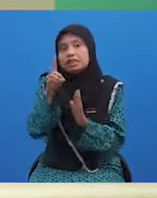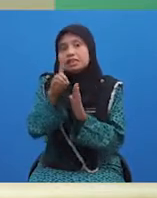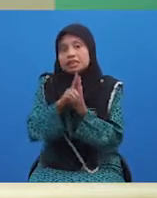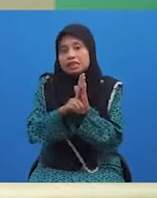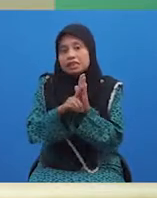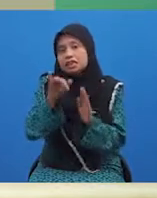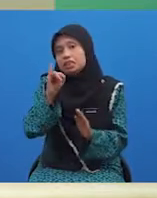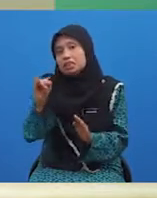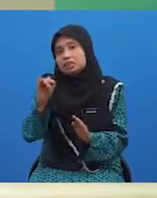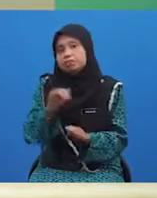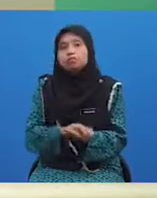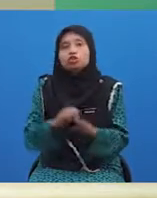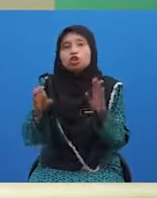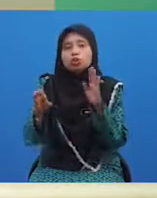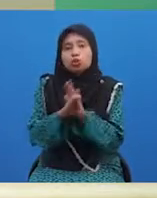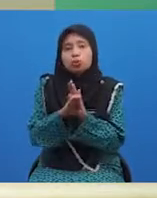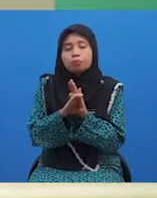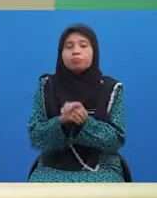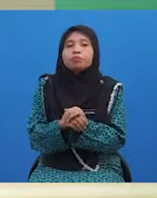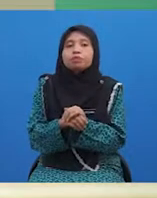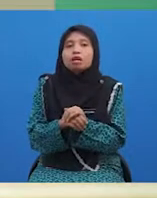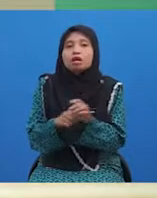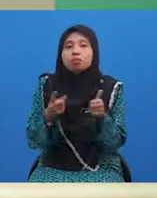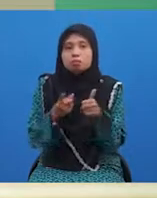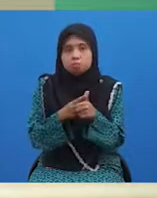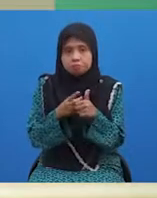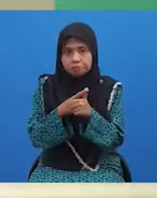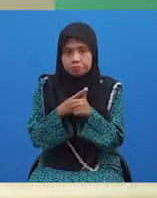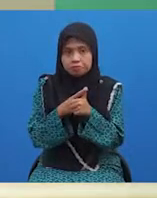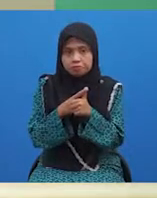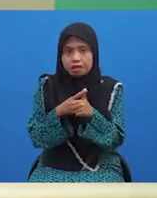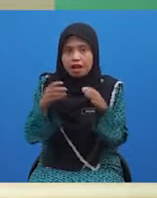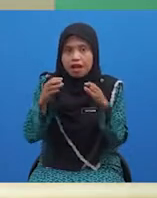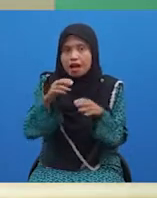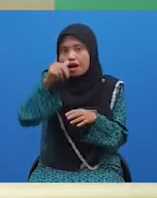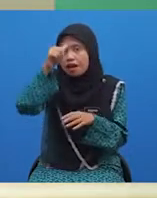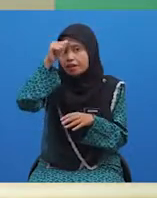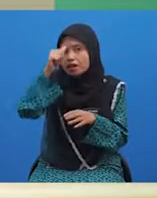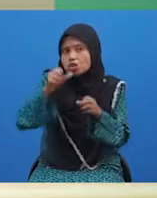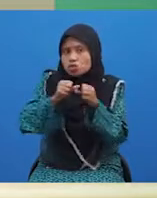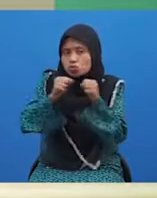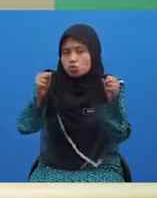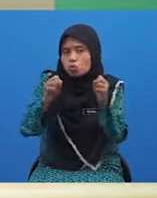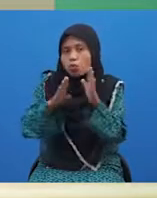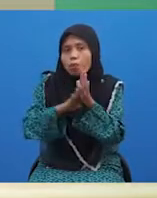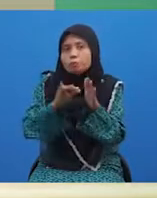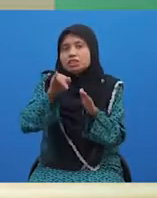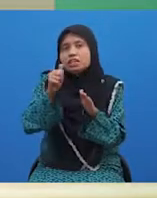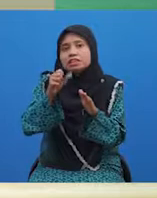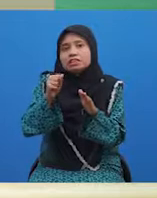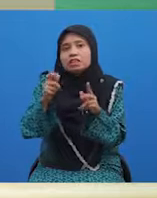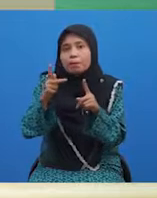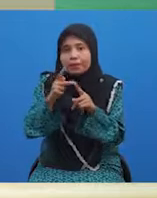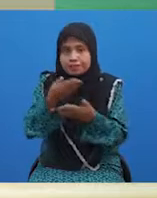-i. Contoh ayat. Ayat pertama. Ayah sungguh berjasa kepada anak-anaknya.